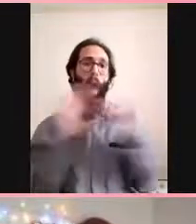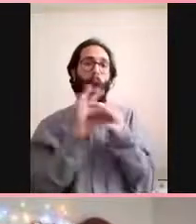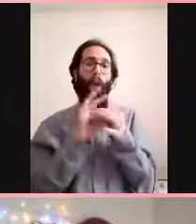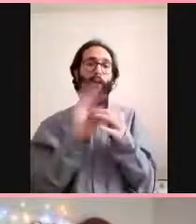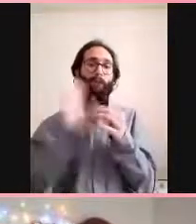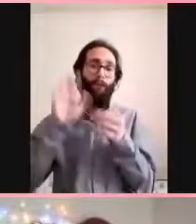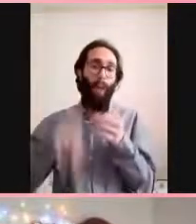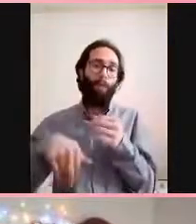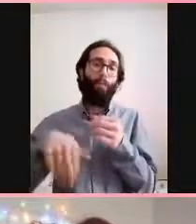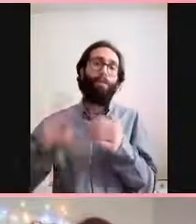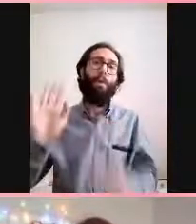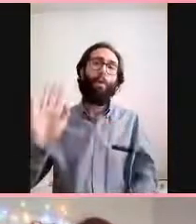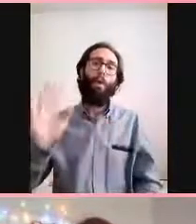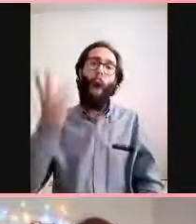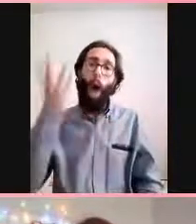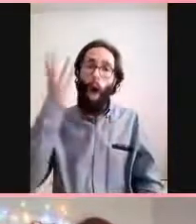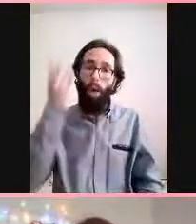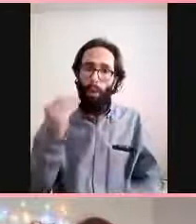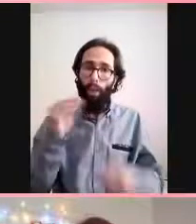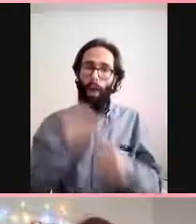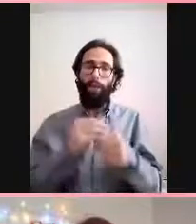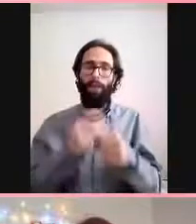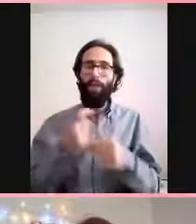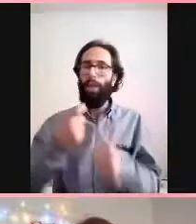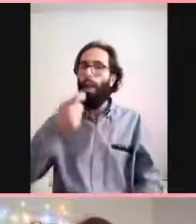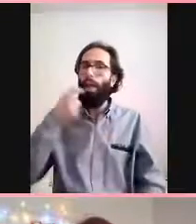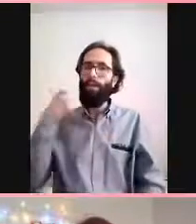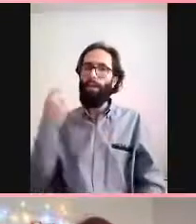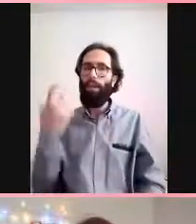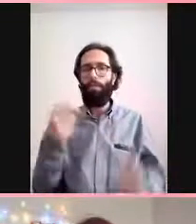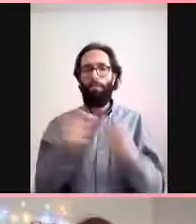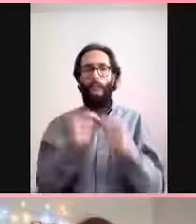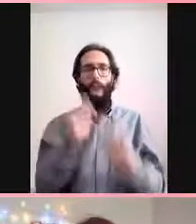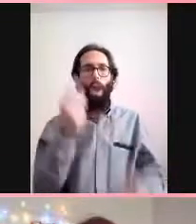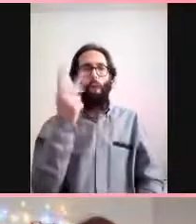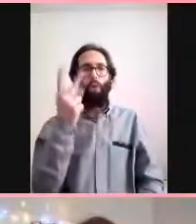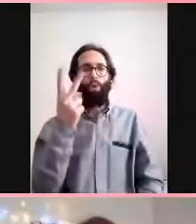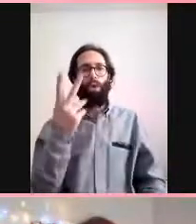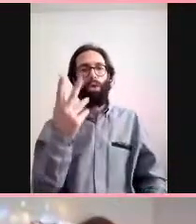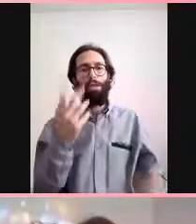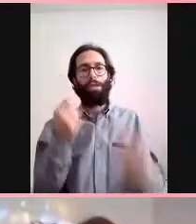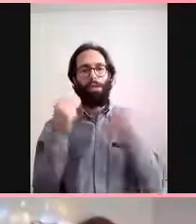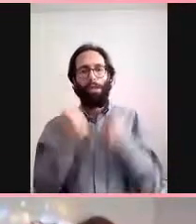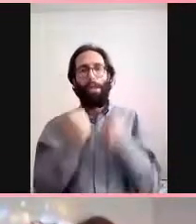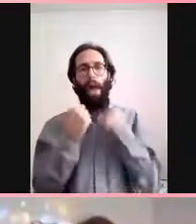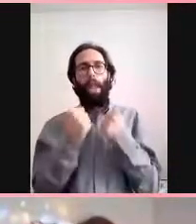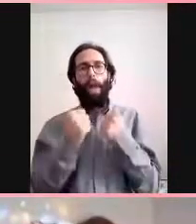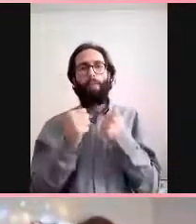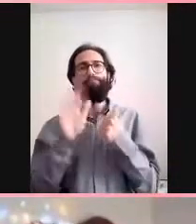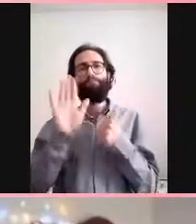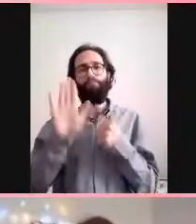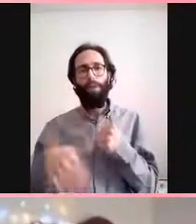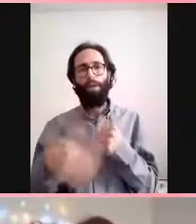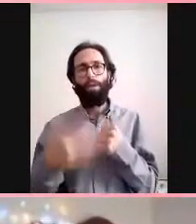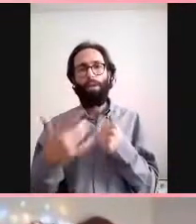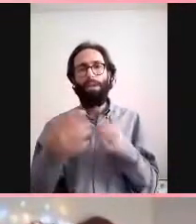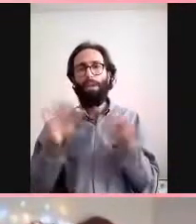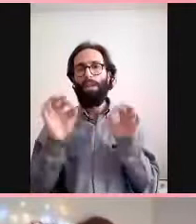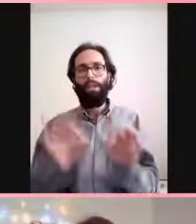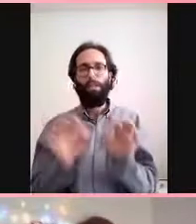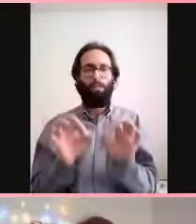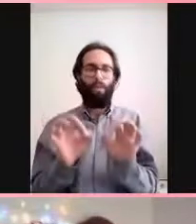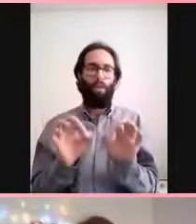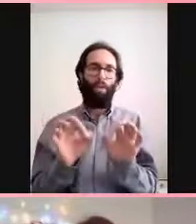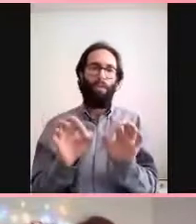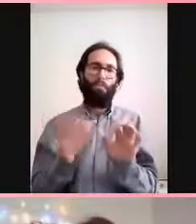hani eskiden B12 seviyeleri düzgün olarak neydi şimdi ne ona bakmak lazım kimsenin de öyle bir verisi yoktur yani elinde